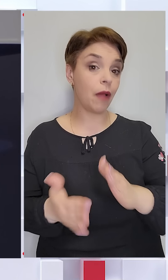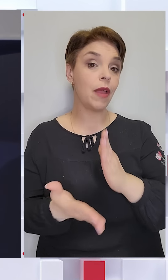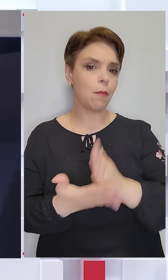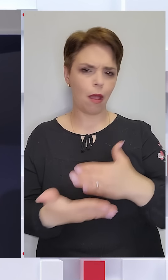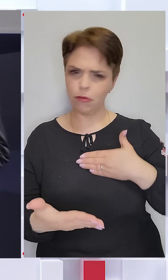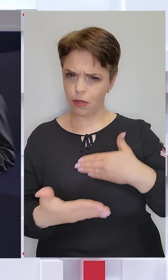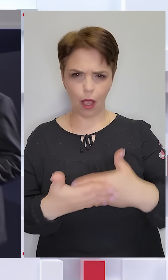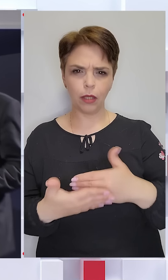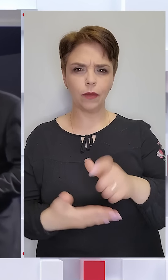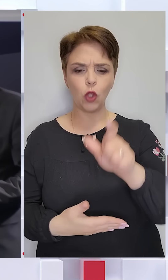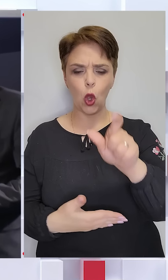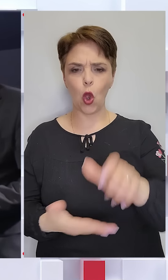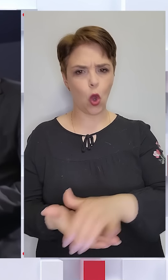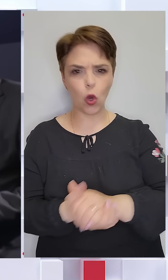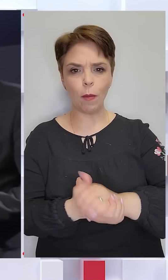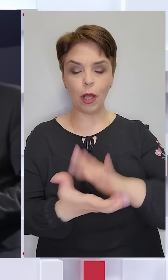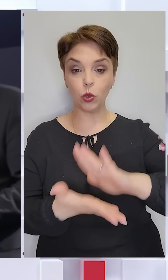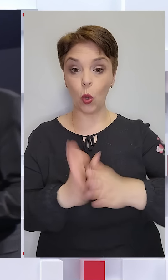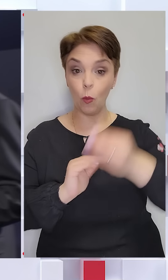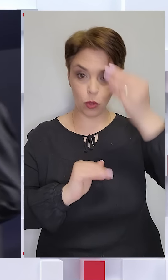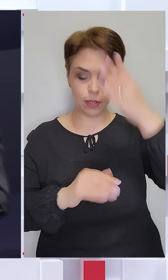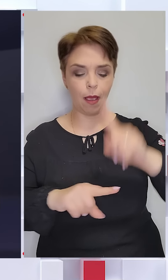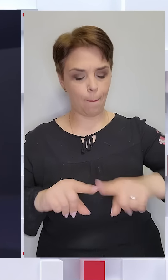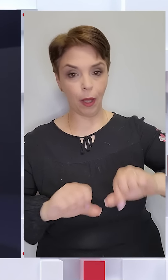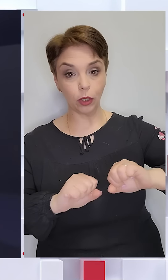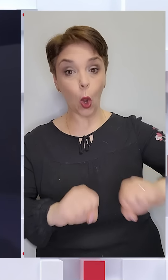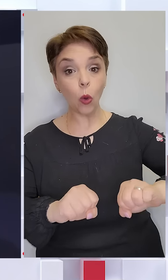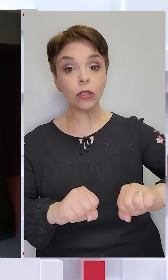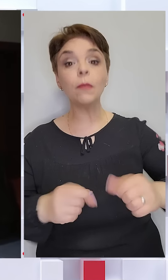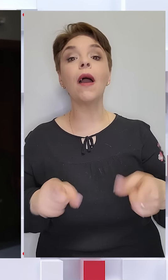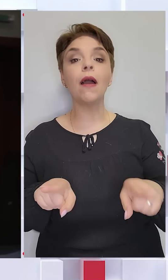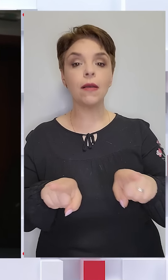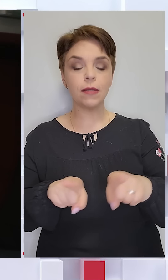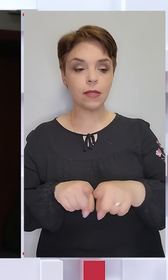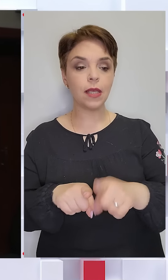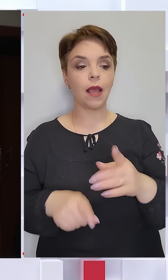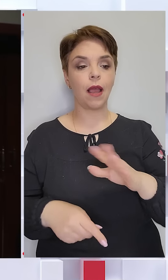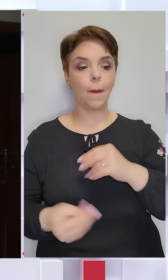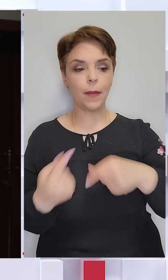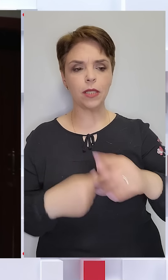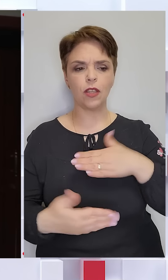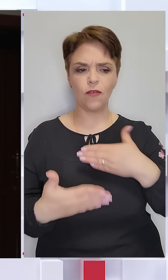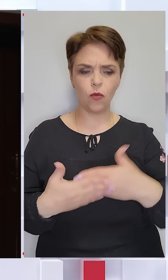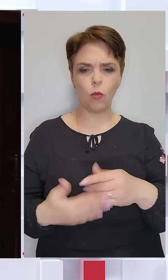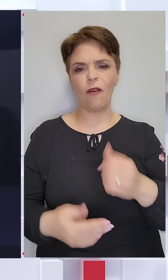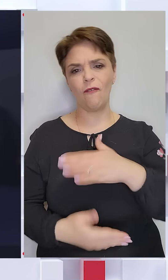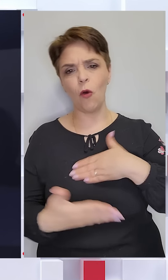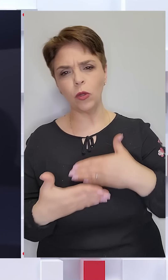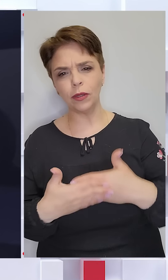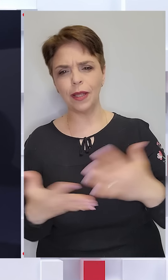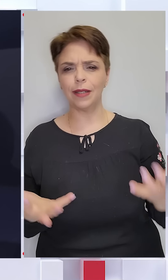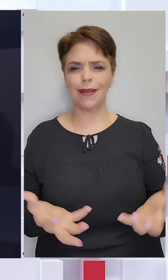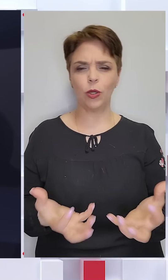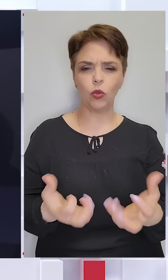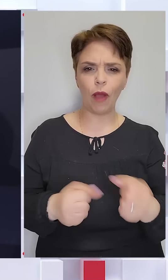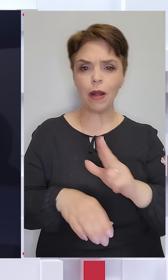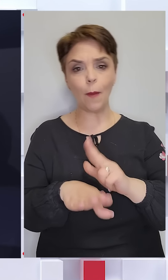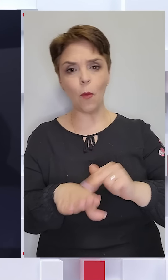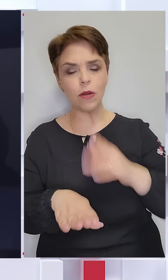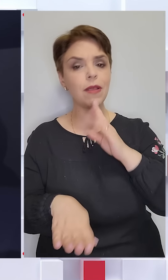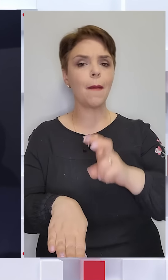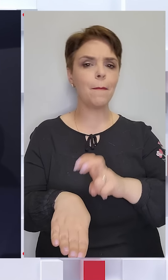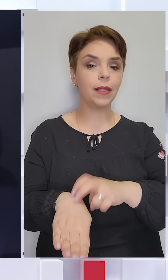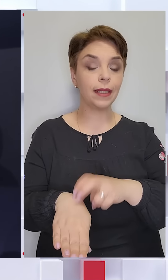мають активну громадську позицію та є патріотками України. Це бізнес-вумен, волонтерки, військові, рятувальниці, поліцейські,